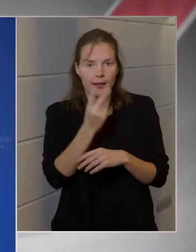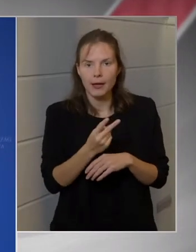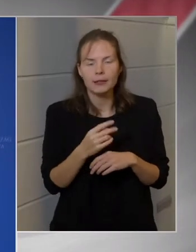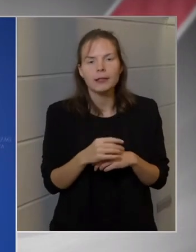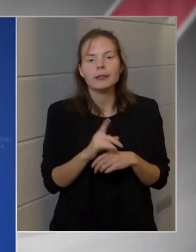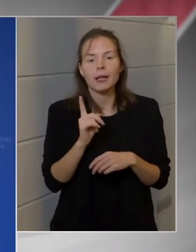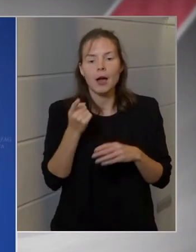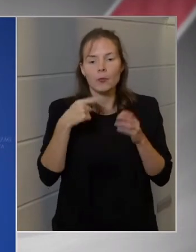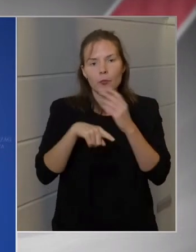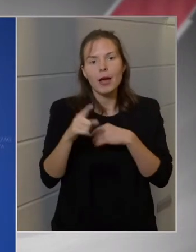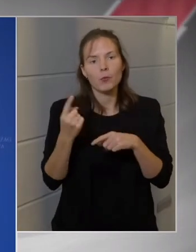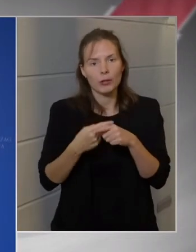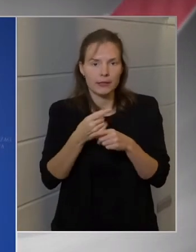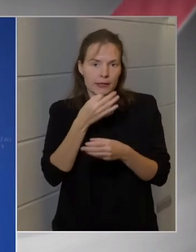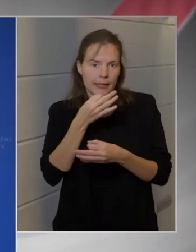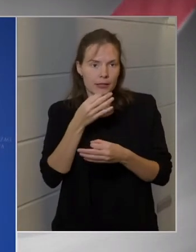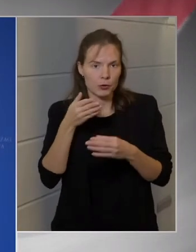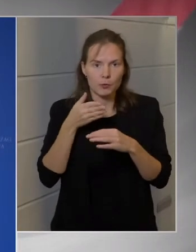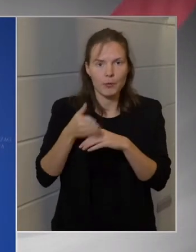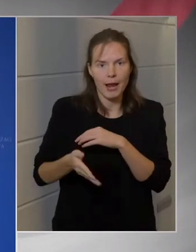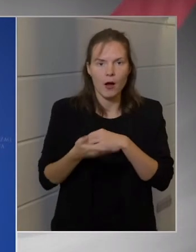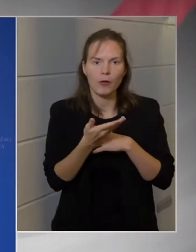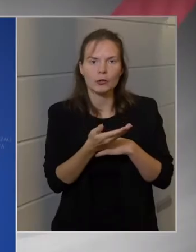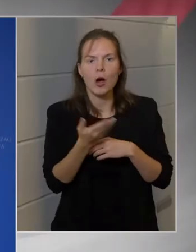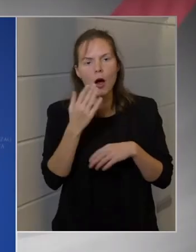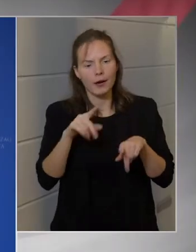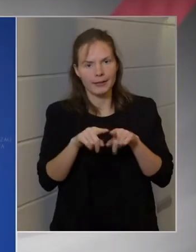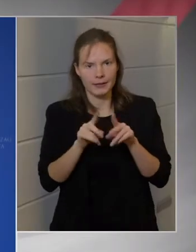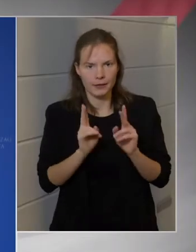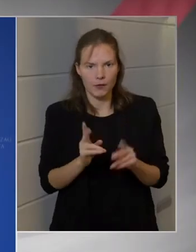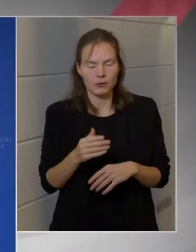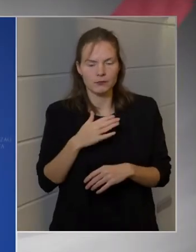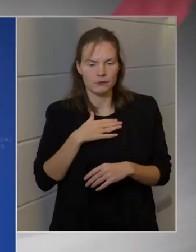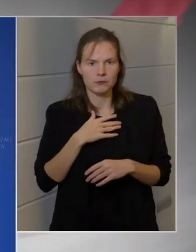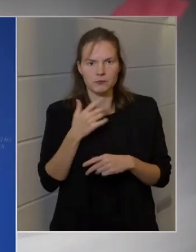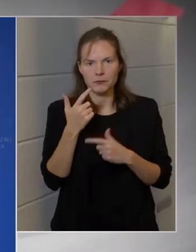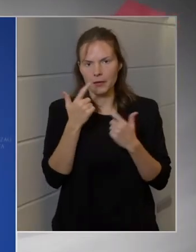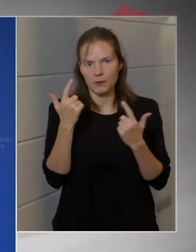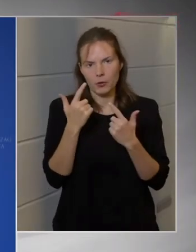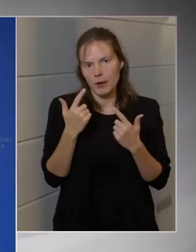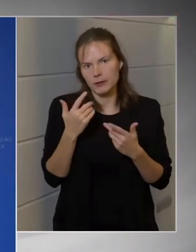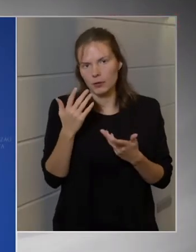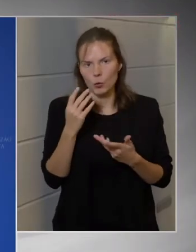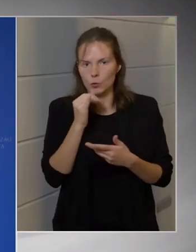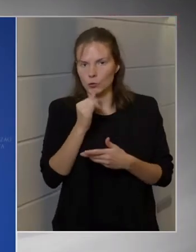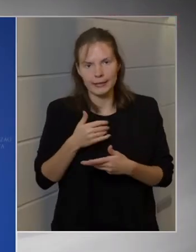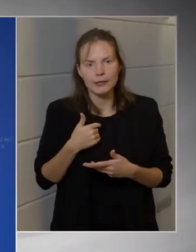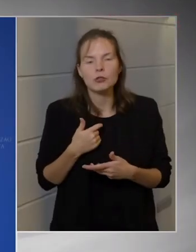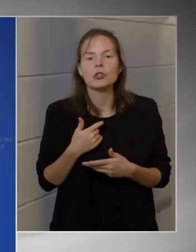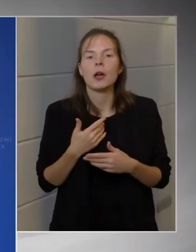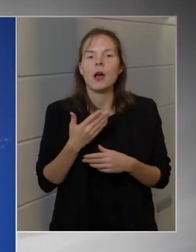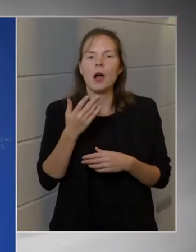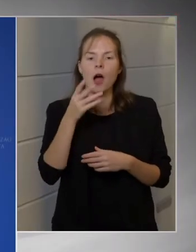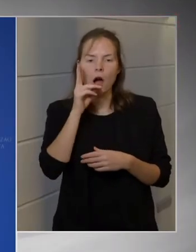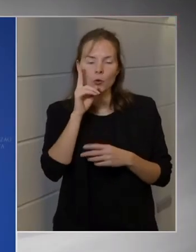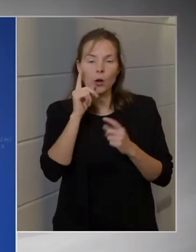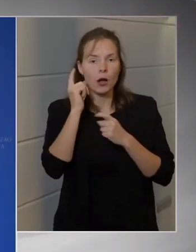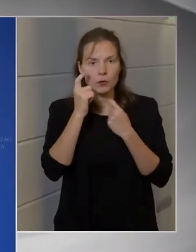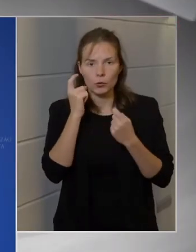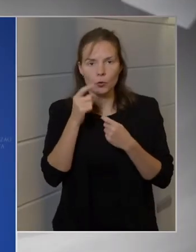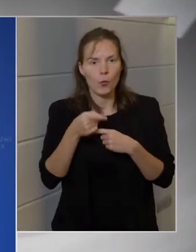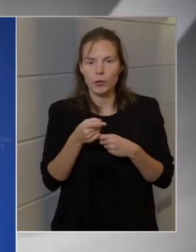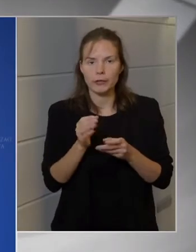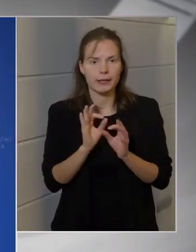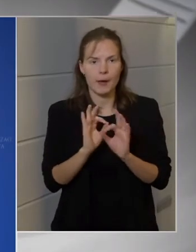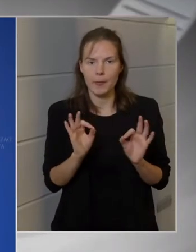belpolitikai kérdésekbe avatkozik be. Ha ez így van, nekem az információ eddig nem átrendelkezésemre, akkor azt gondolom, hogy ez